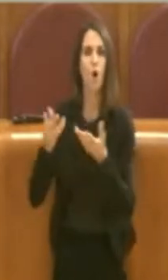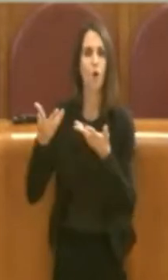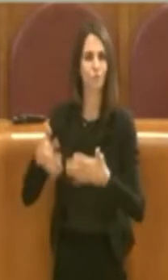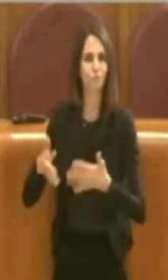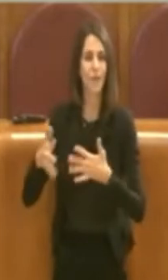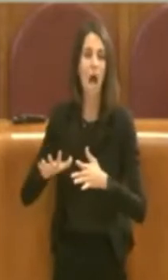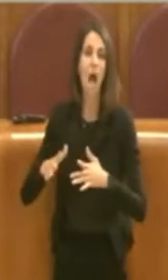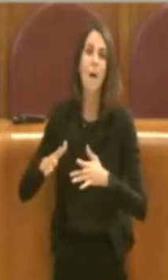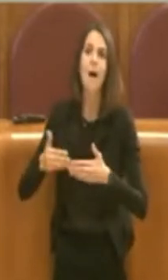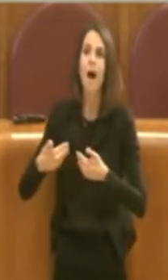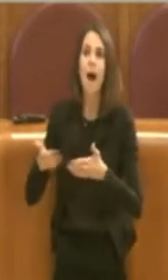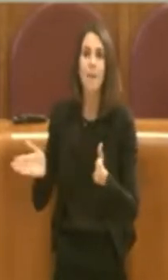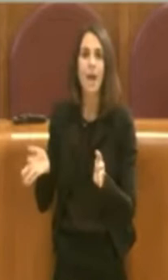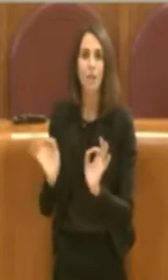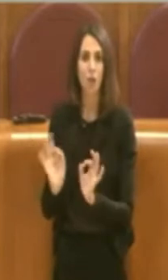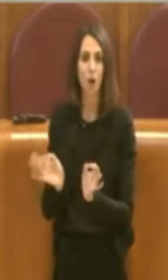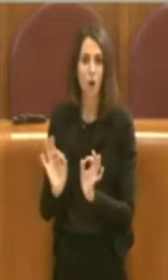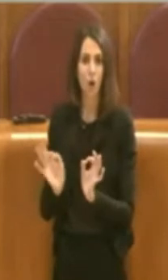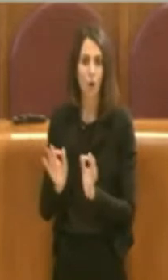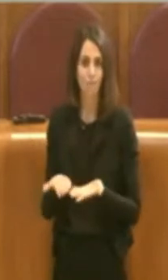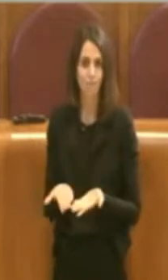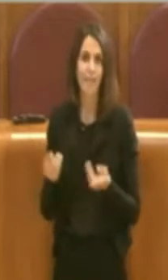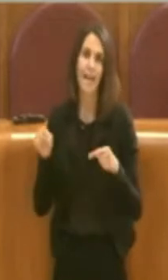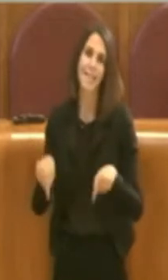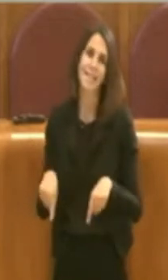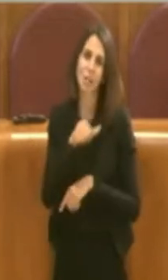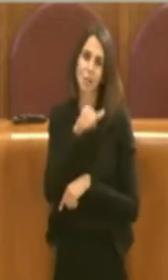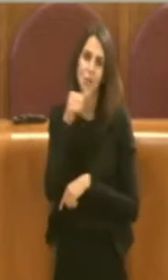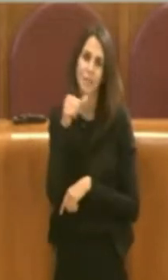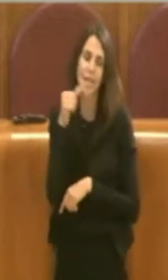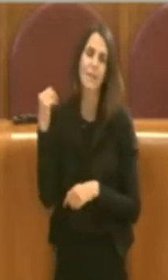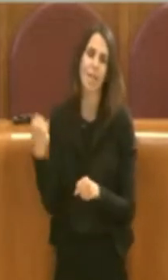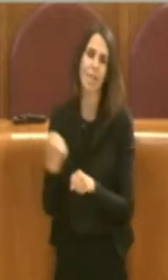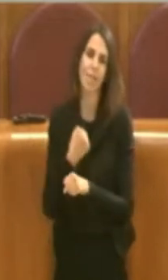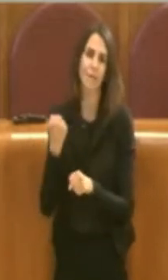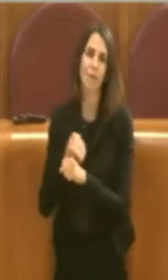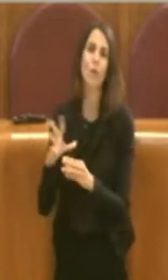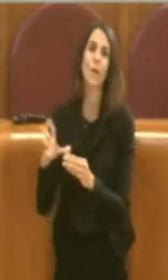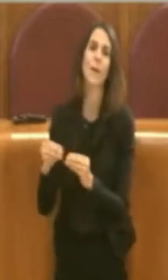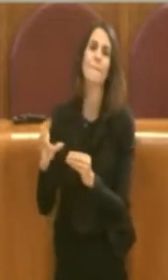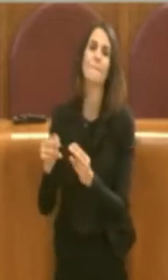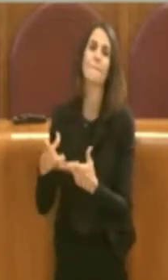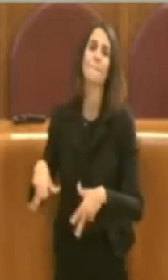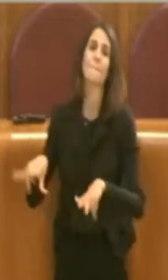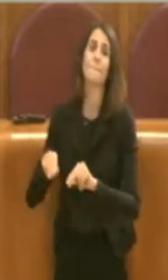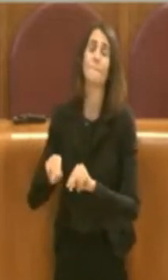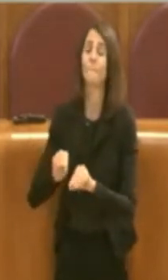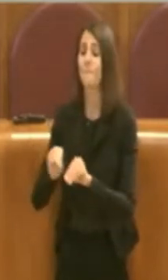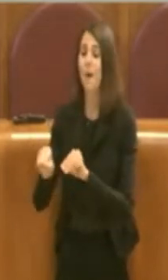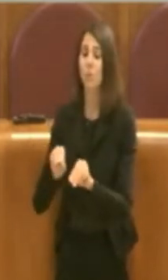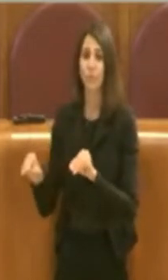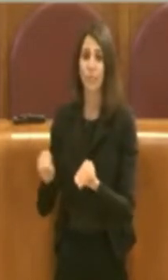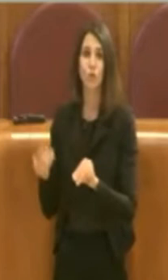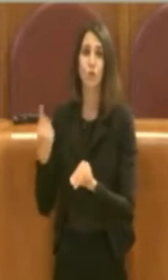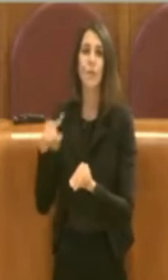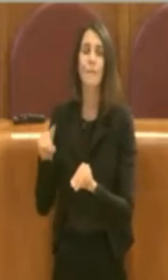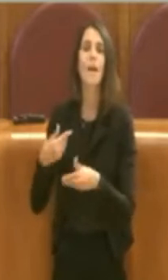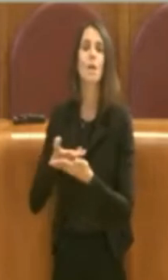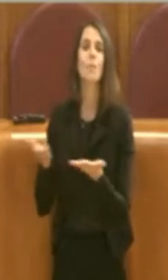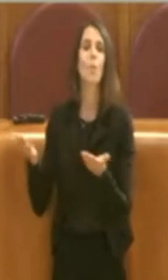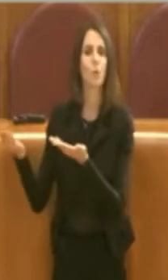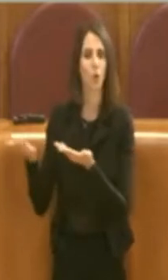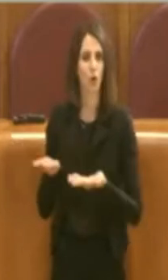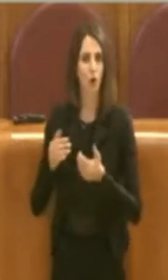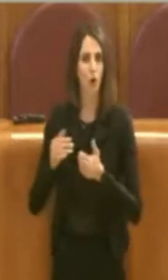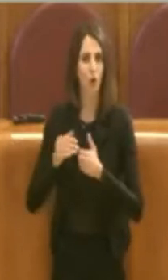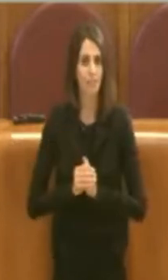mai aperta e quindi in questo momento ovviamente necessita di lavori per poter essere aperta al pubblico. In